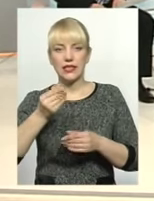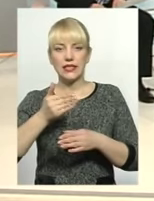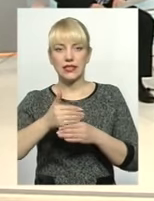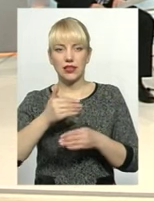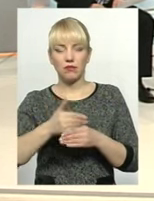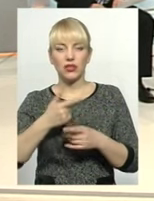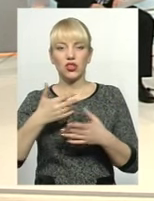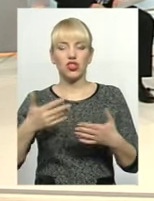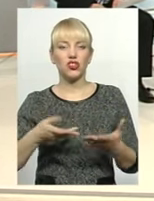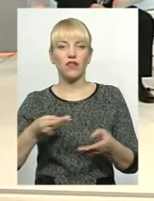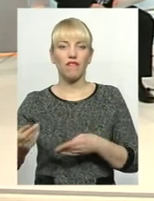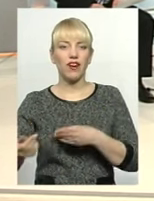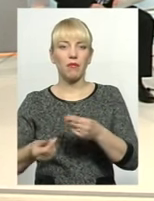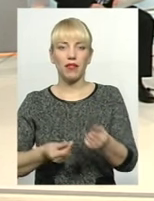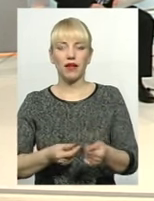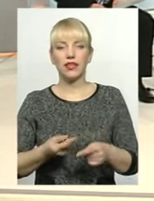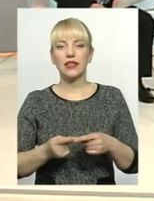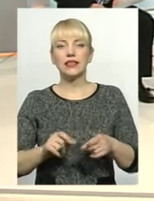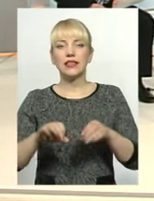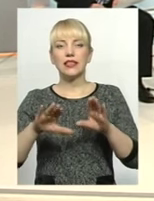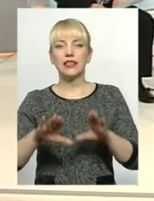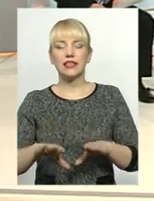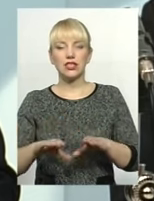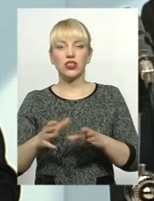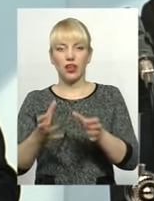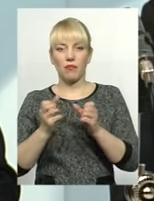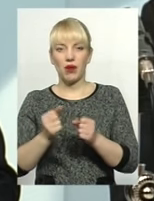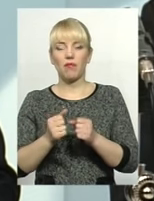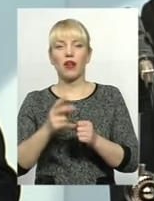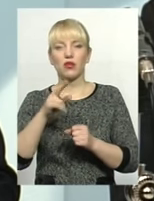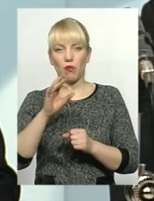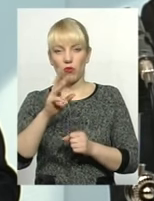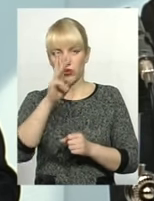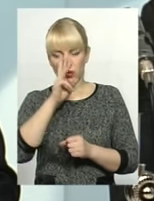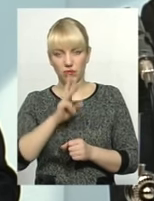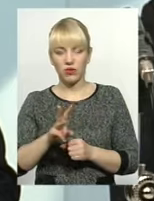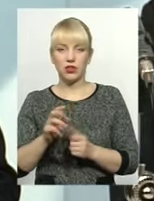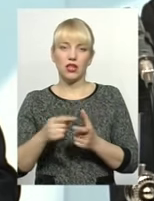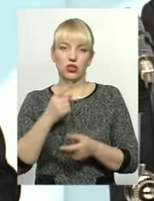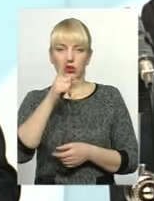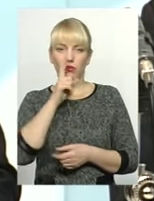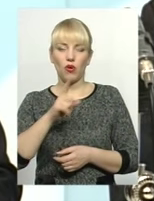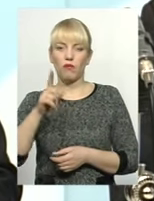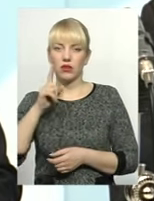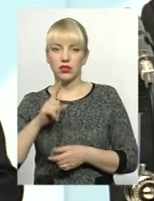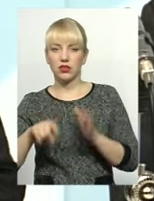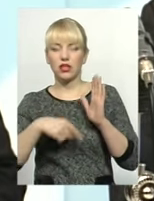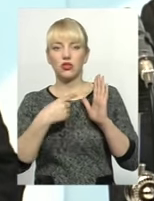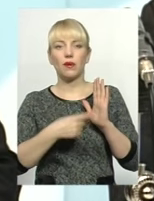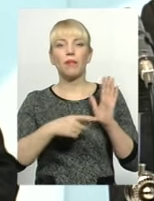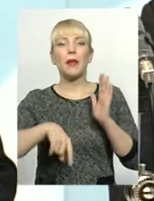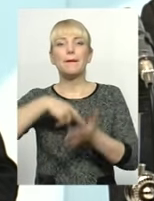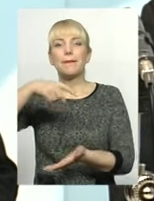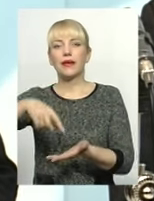рішення приймалося щоквартально, загалом сума, чи помісячно, щоразу доводилося йти? Ні, міська рада прийняла на